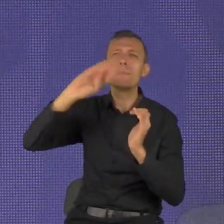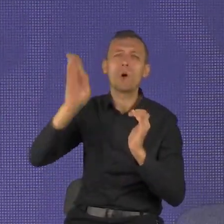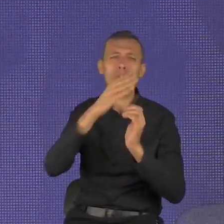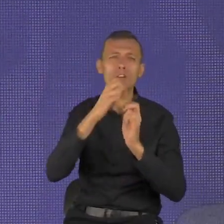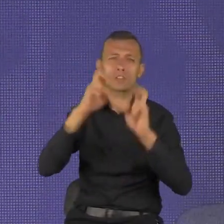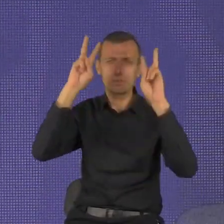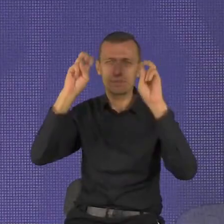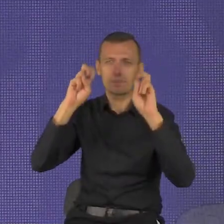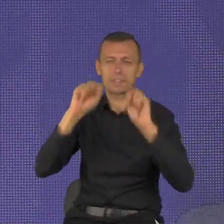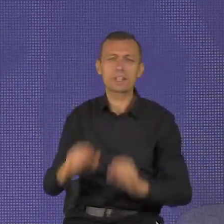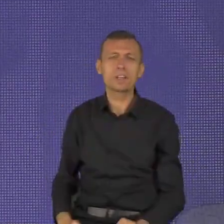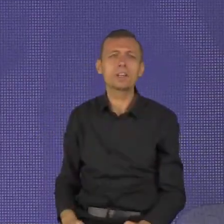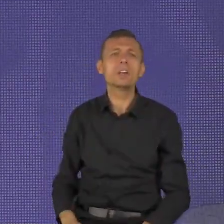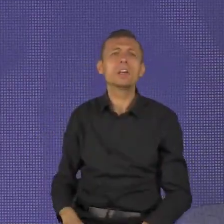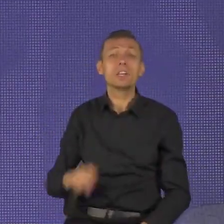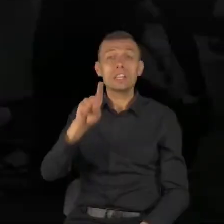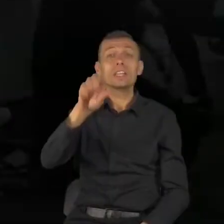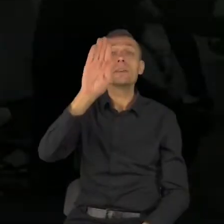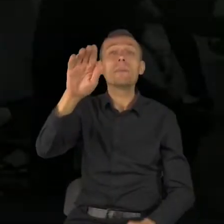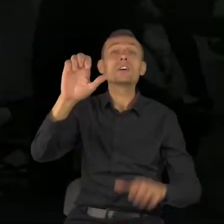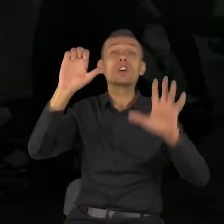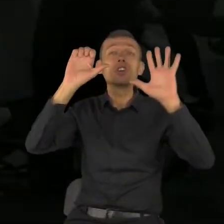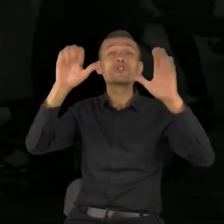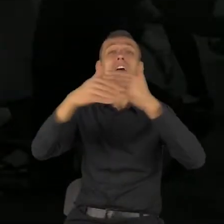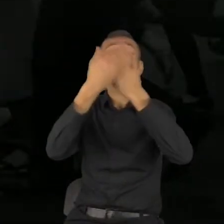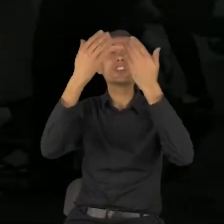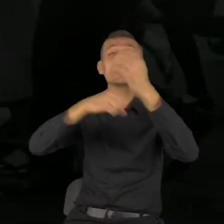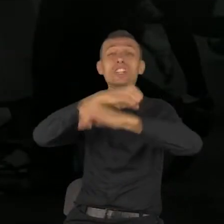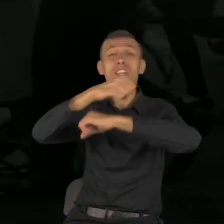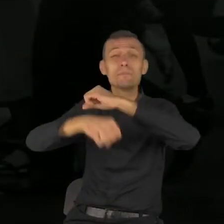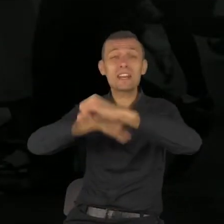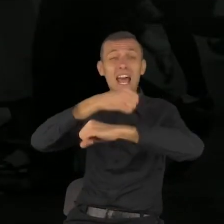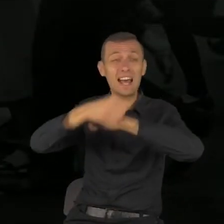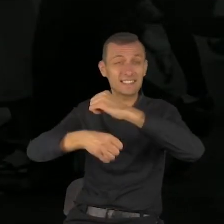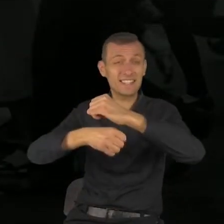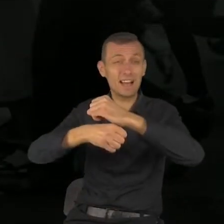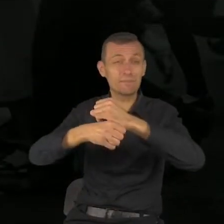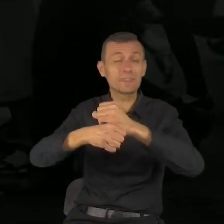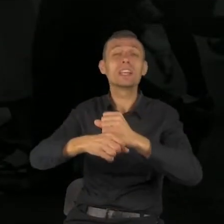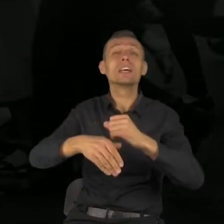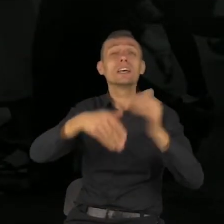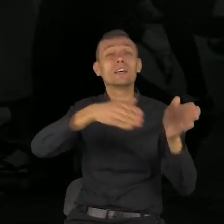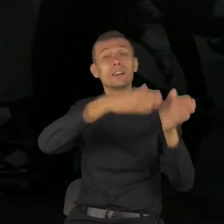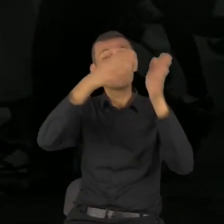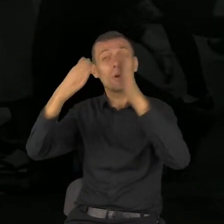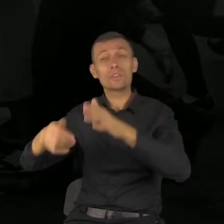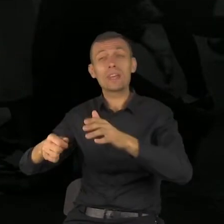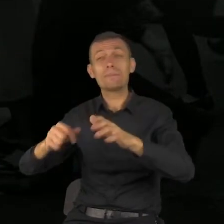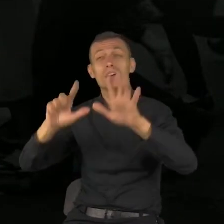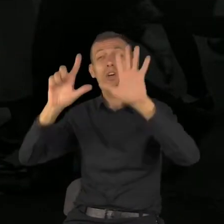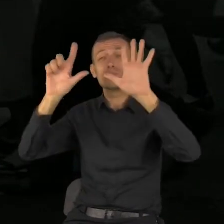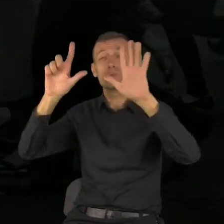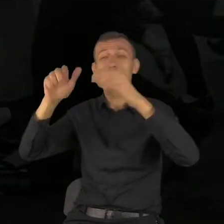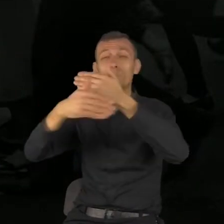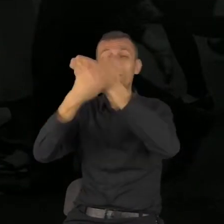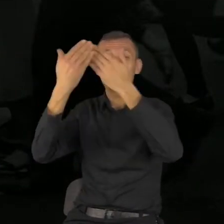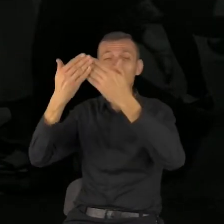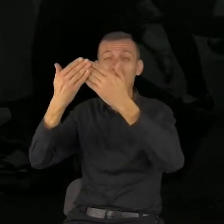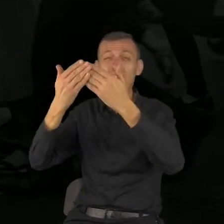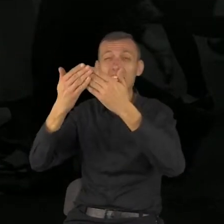pracował i wykonywał wszelką swoją pracę, ale siódmego dnia jest sabat Pana Boga Twego.